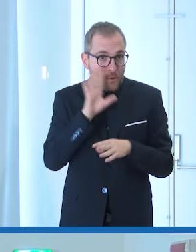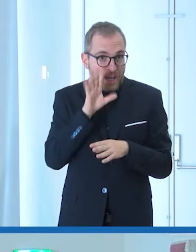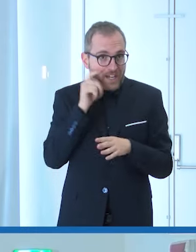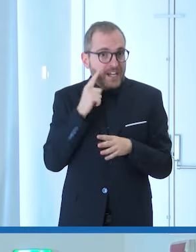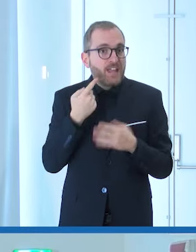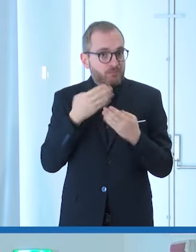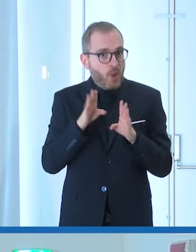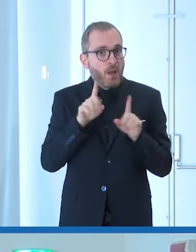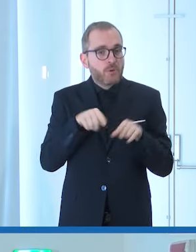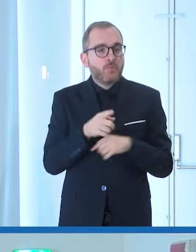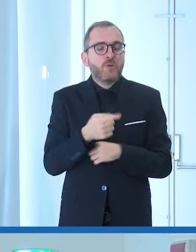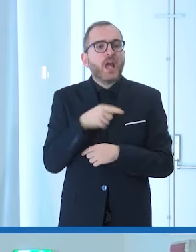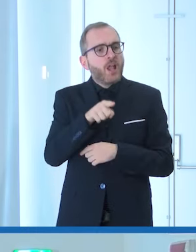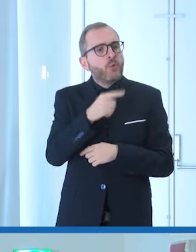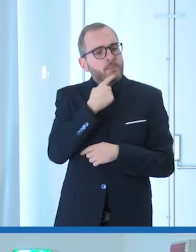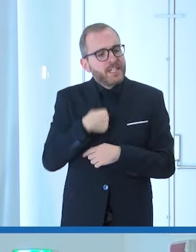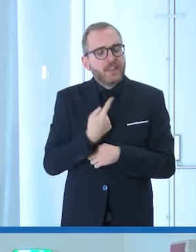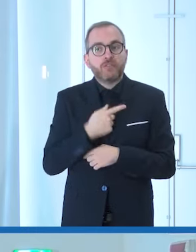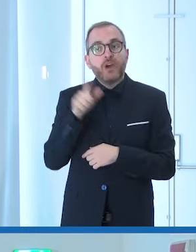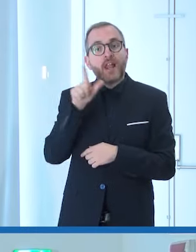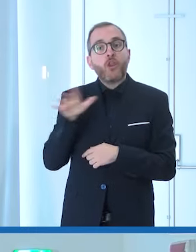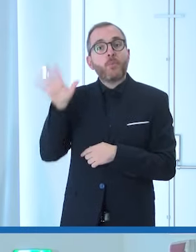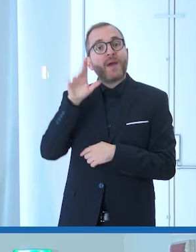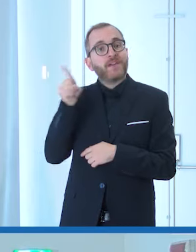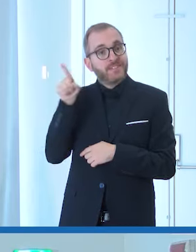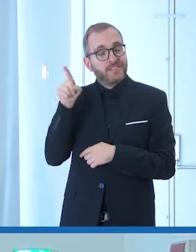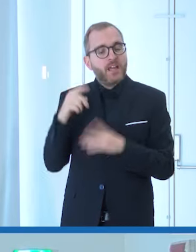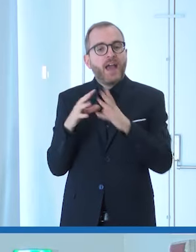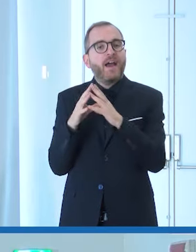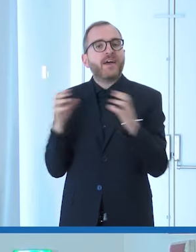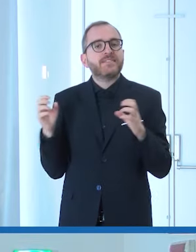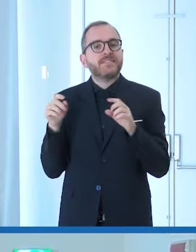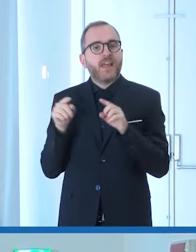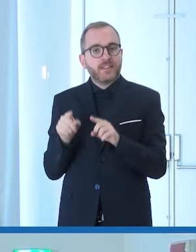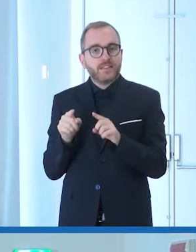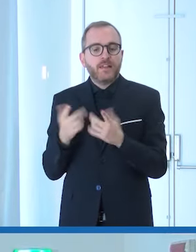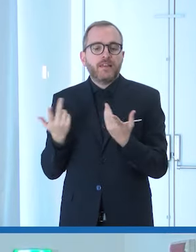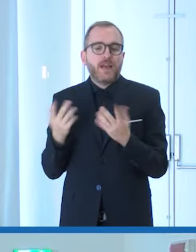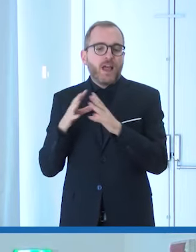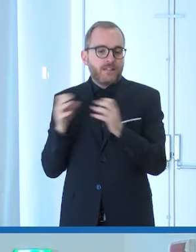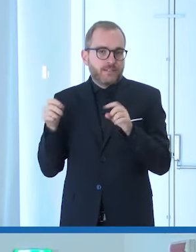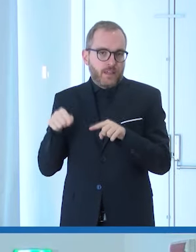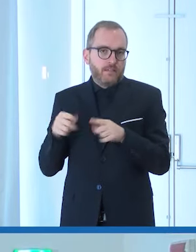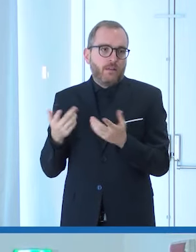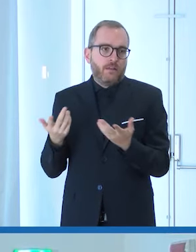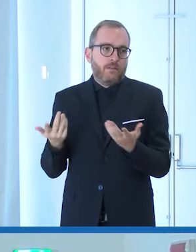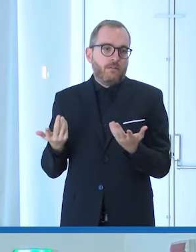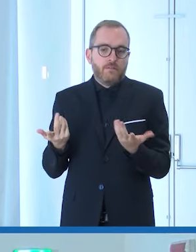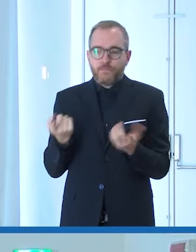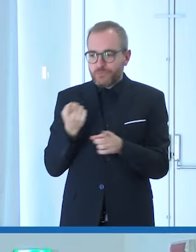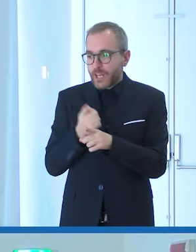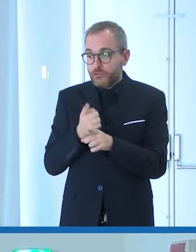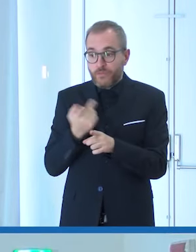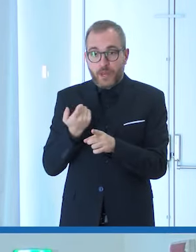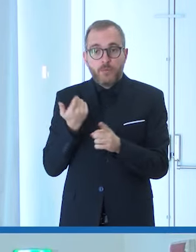e mi diceva che in Lombardia le aziende che dovrebbero avere un luogo